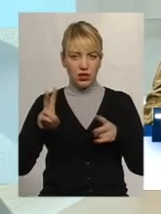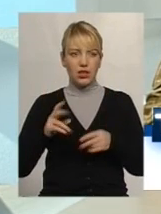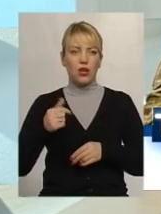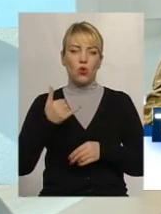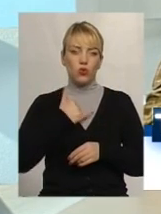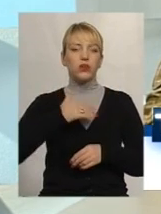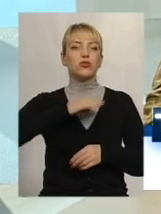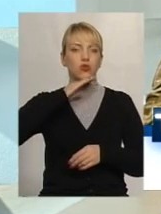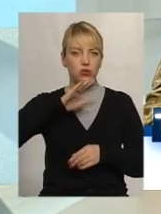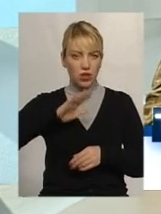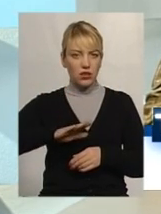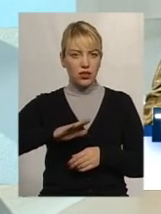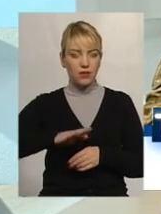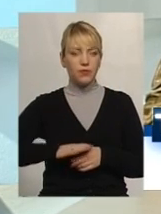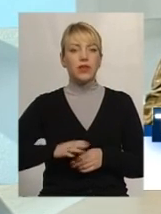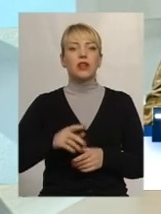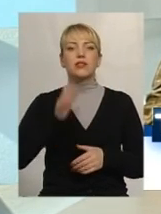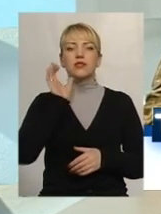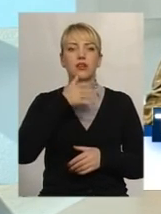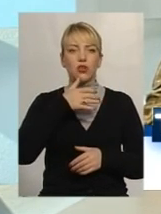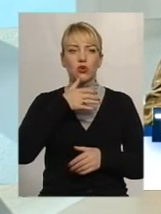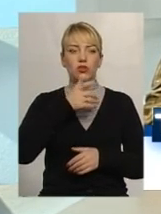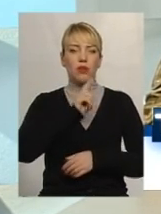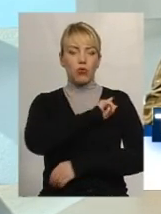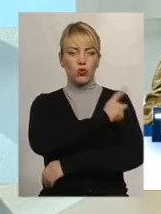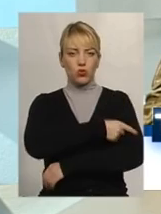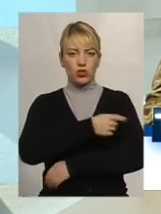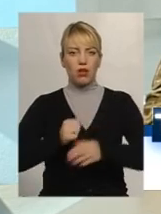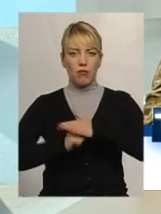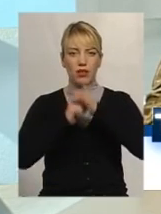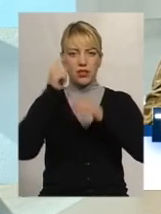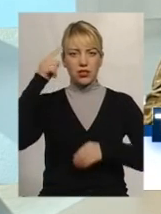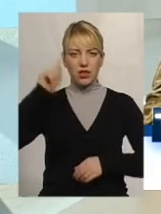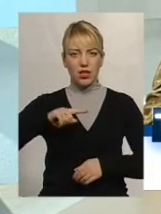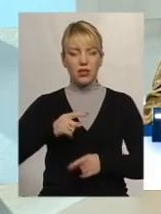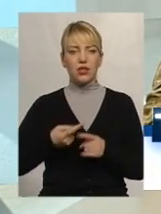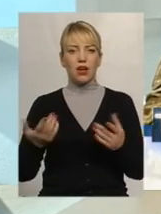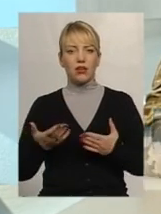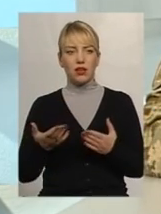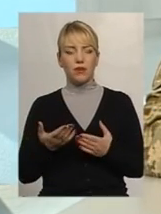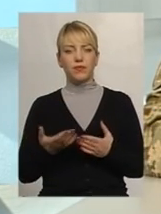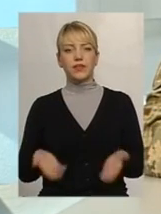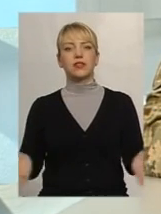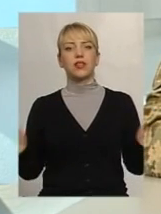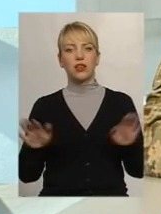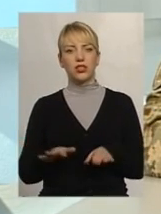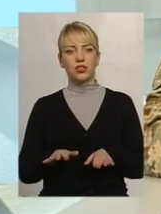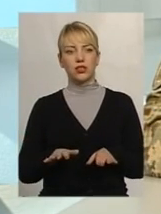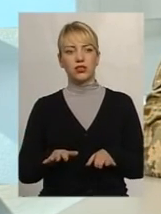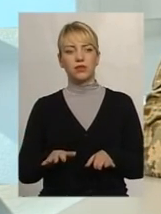достатньо серйозна, потужна база знань, яка залишилася ще